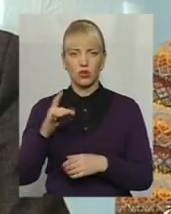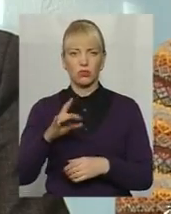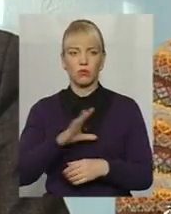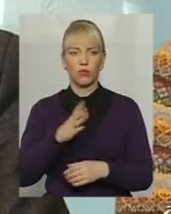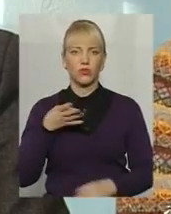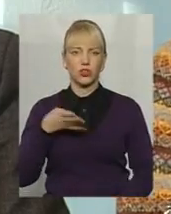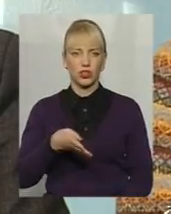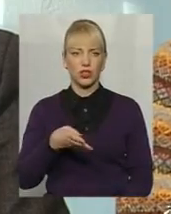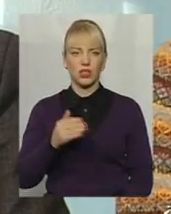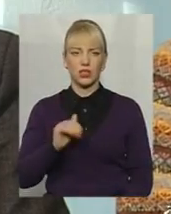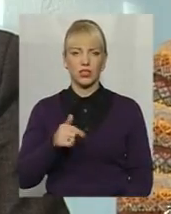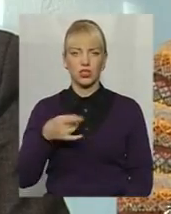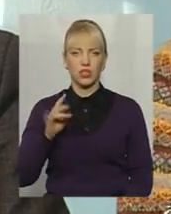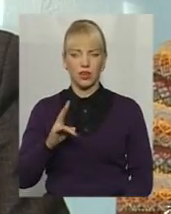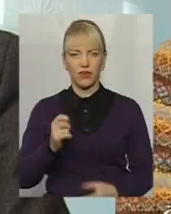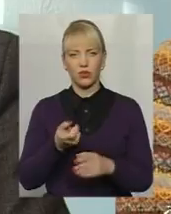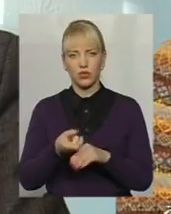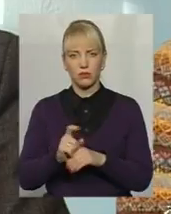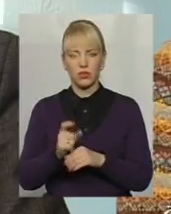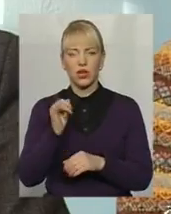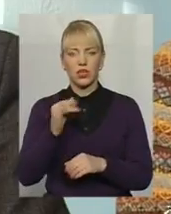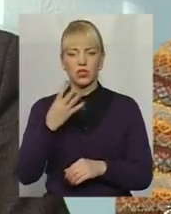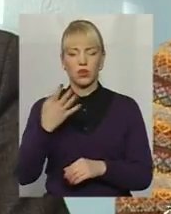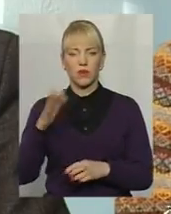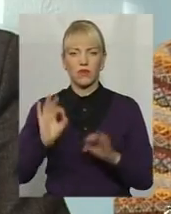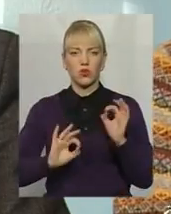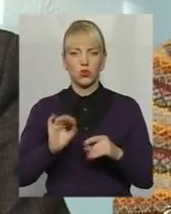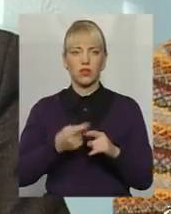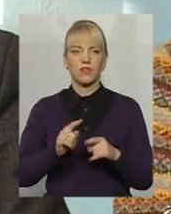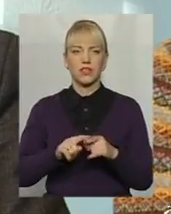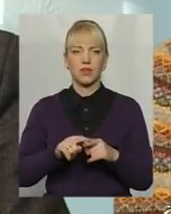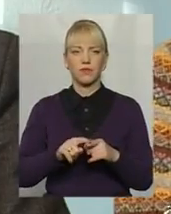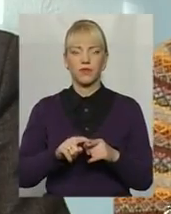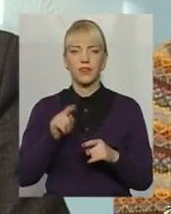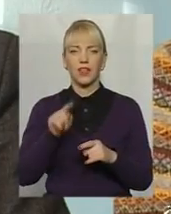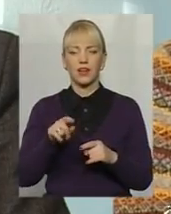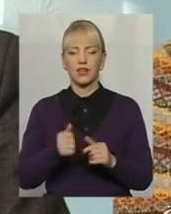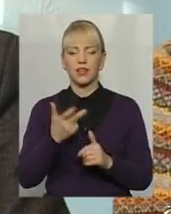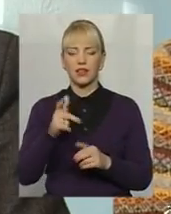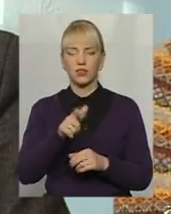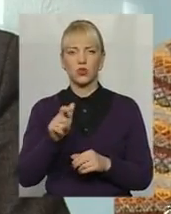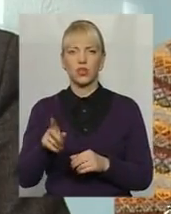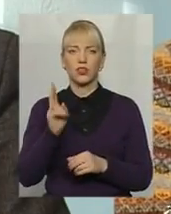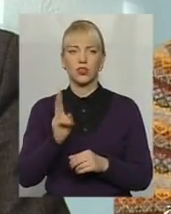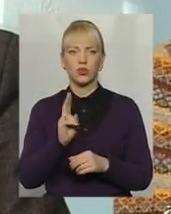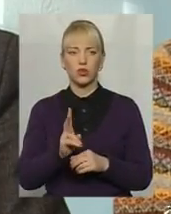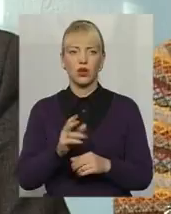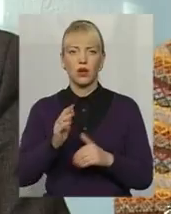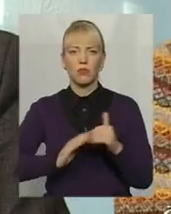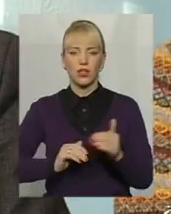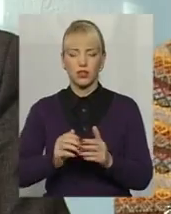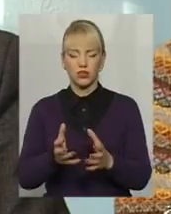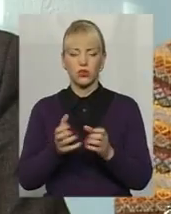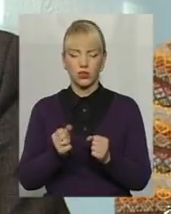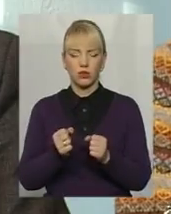4 тисячі гривень, і 45% – це така кількість громадян, які фактично отримують